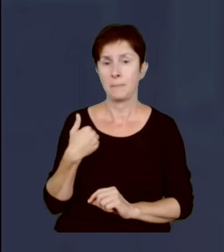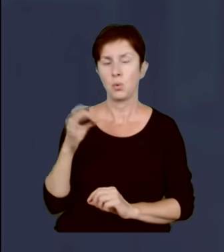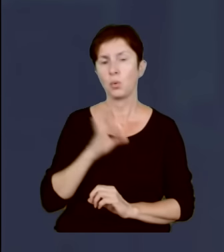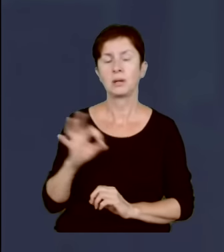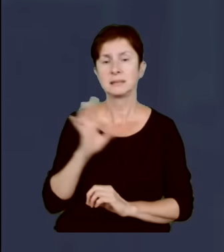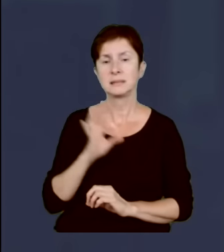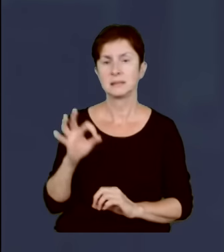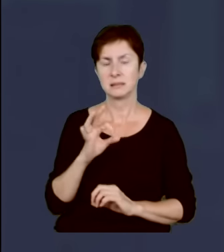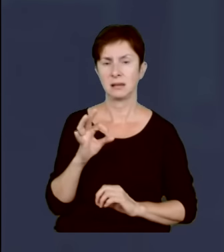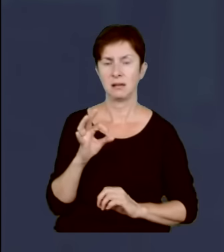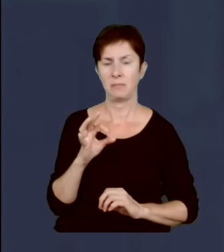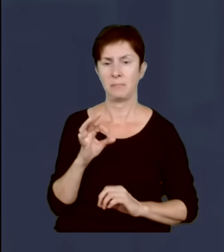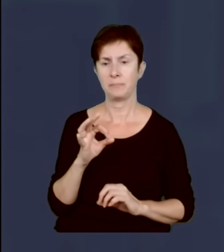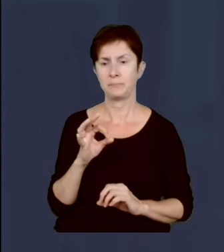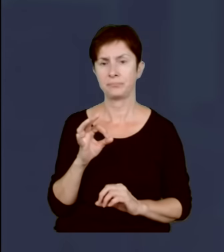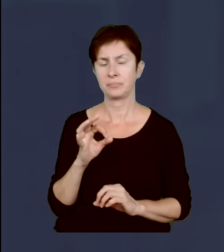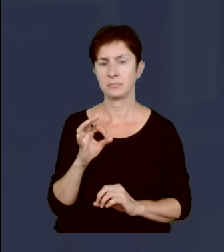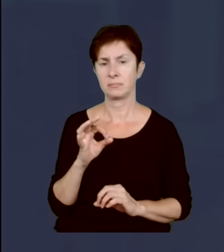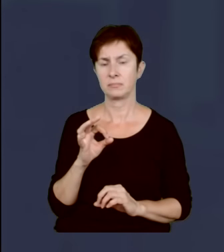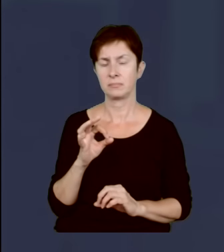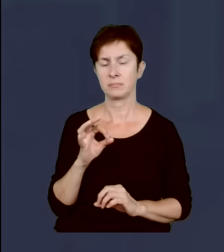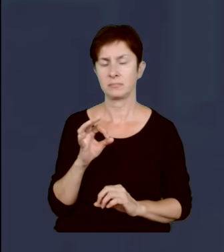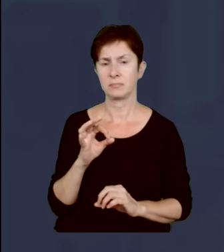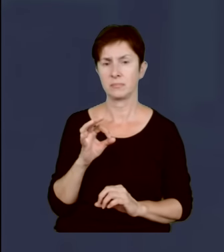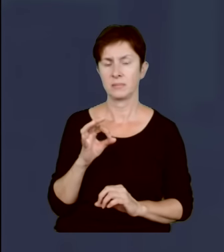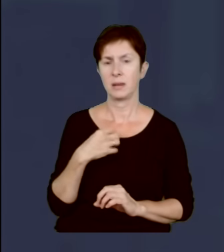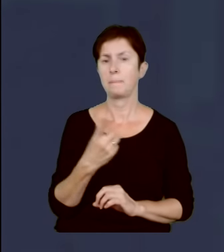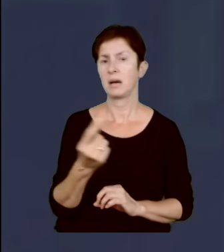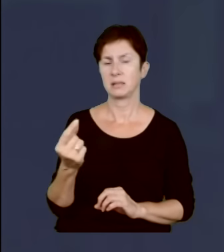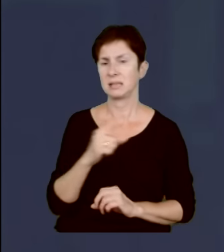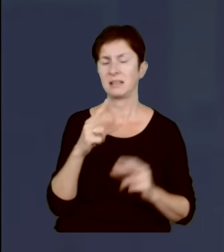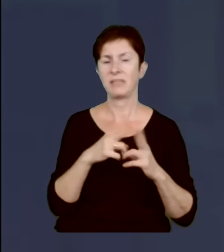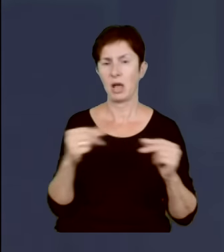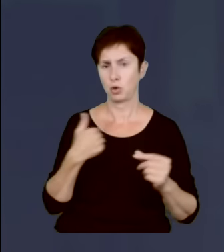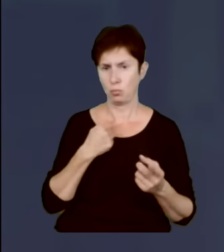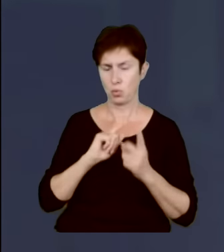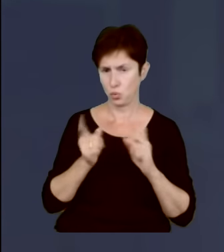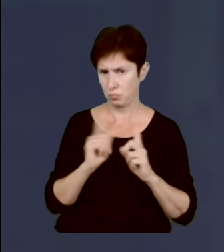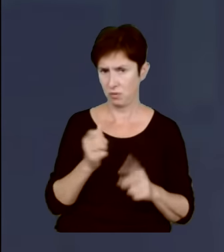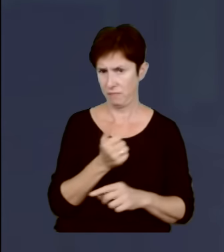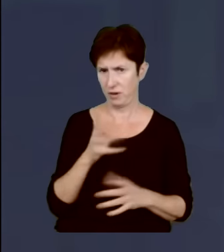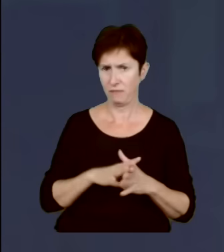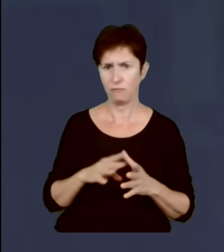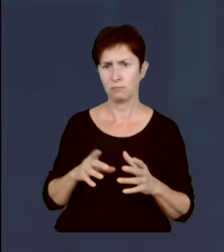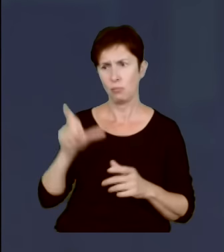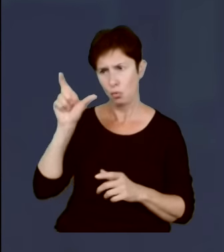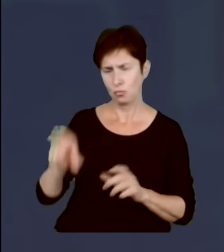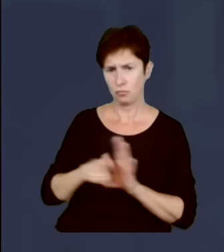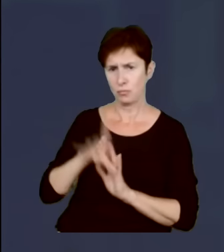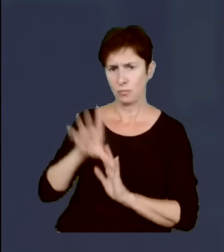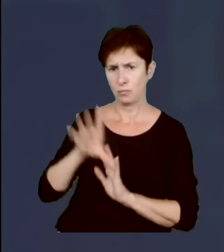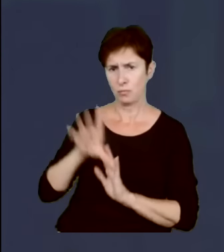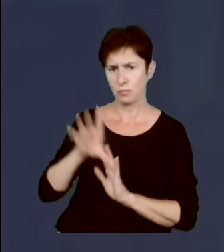rozmów z naszymi partnerami z NATO w towarzystwie pana ambasadora Szatkowskiego.